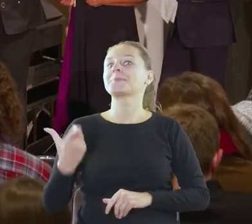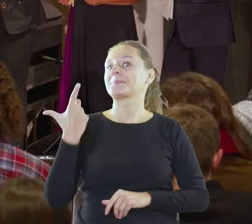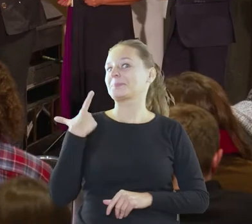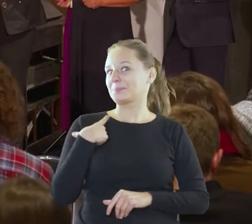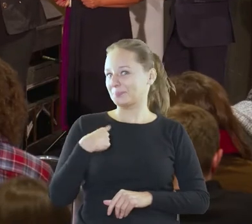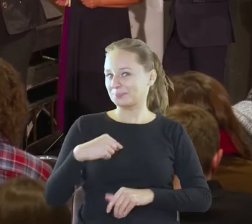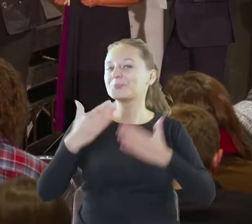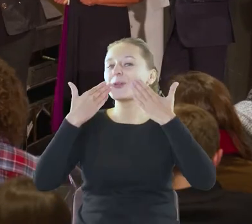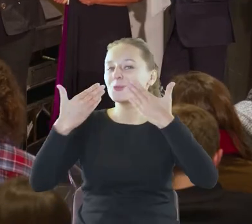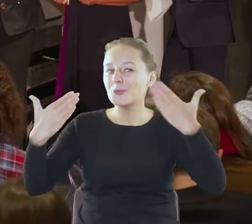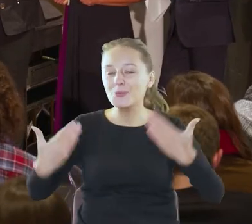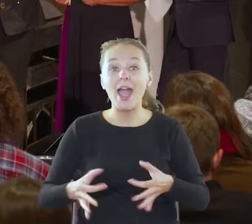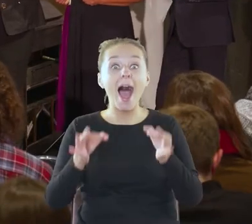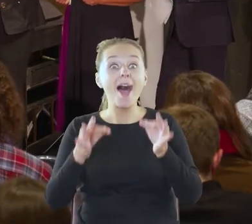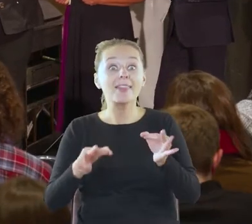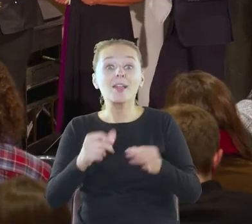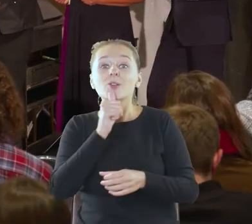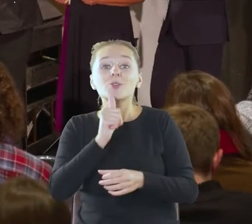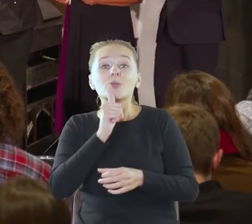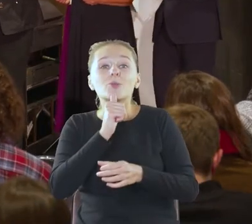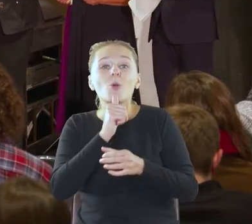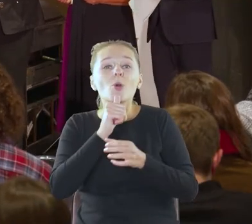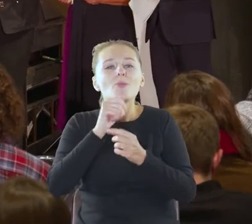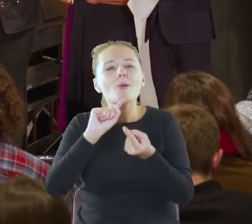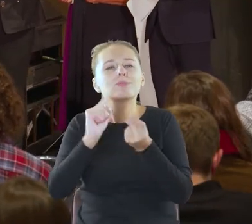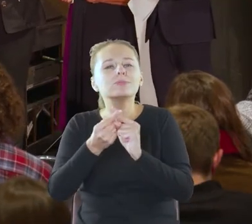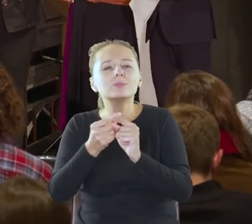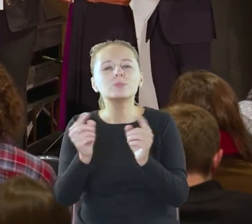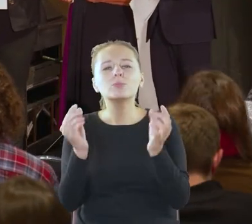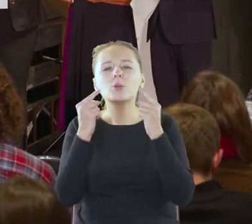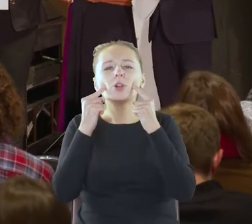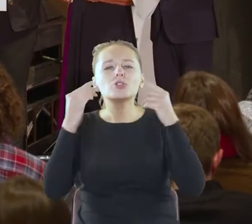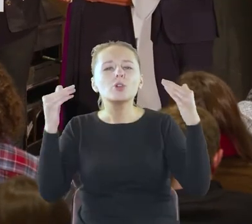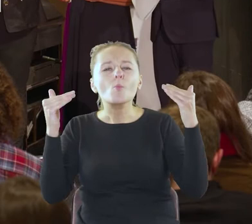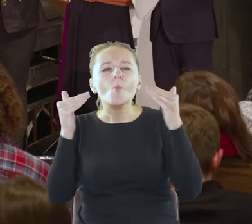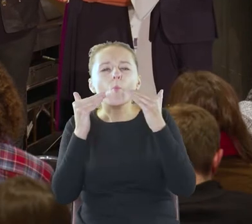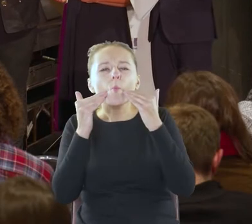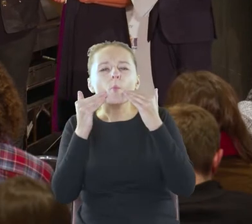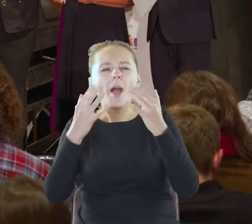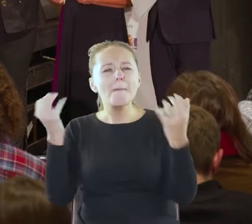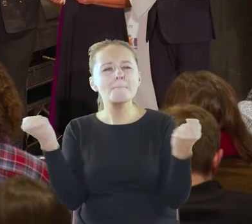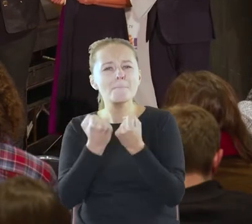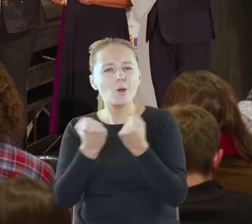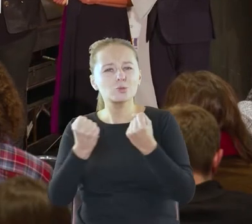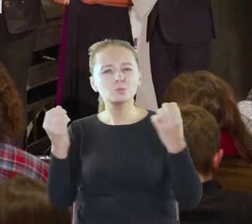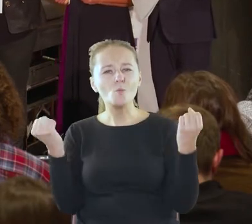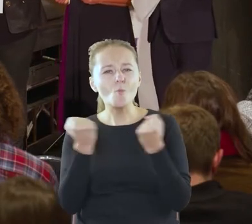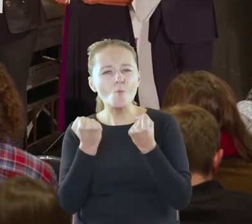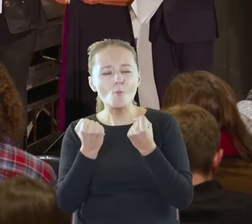Dziękuję bardzo. A teraz spróbujmy zaciągnąć policzki maksymalnie do środka i prawie je przygryźć zębami.